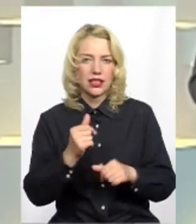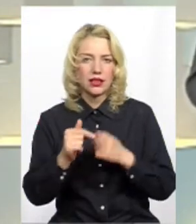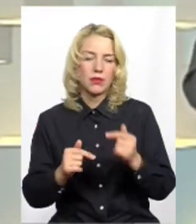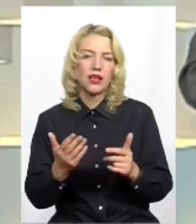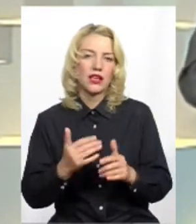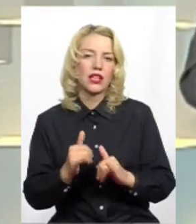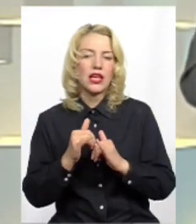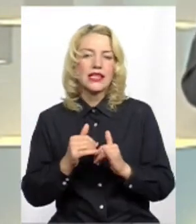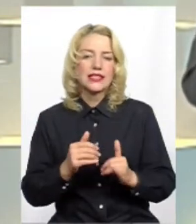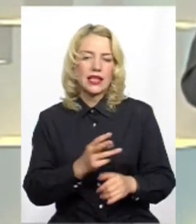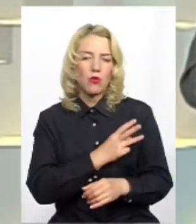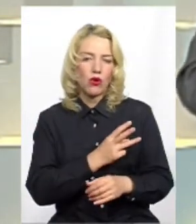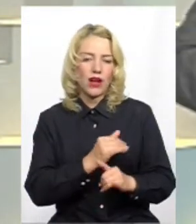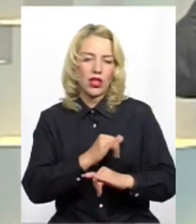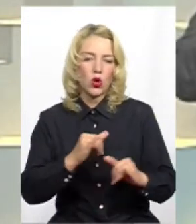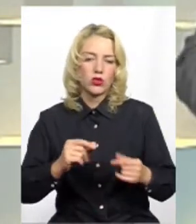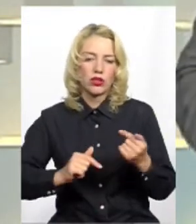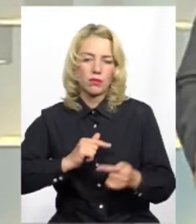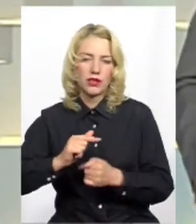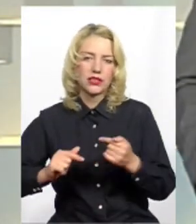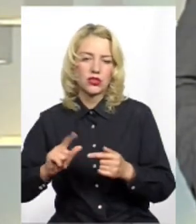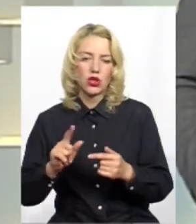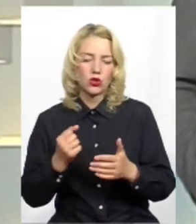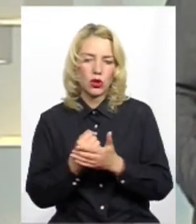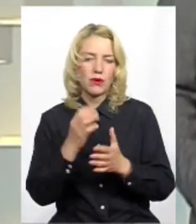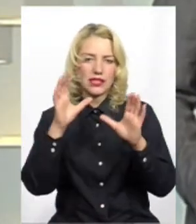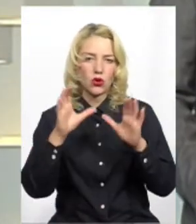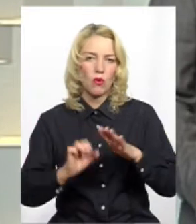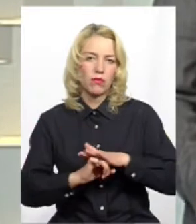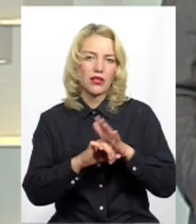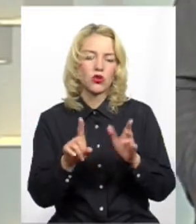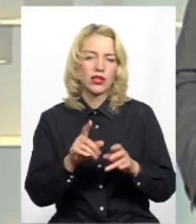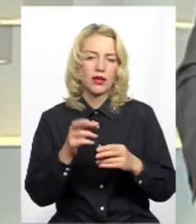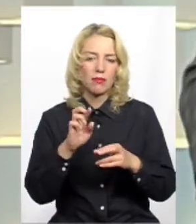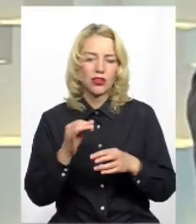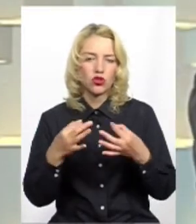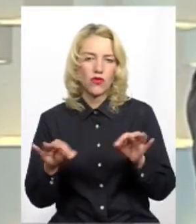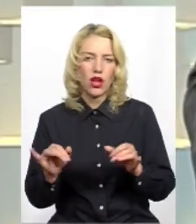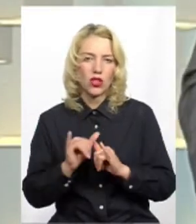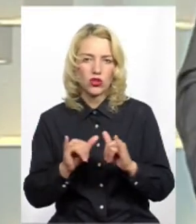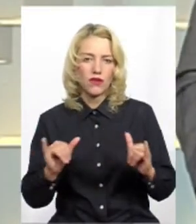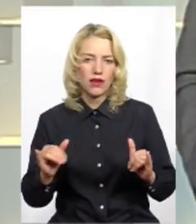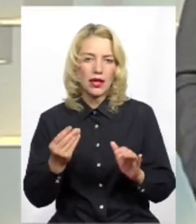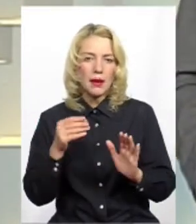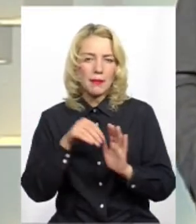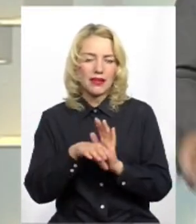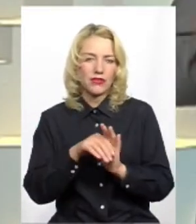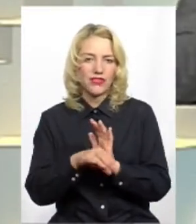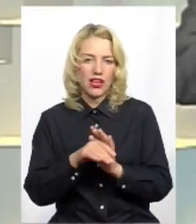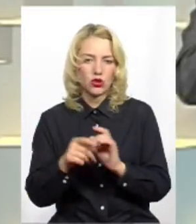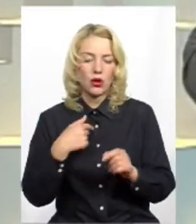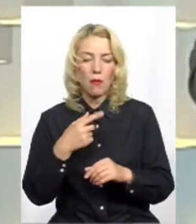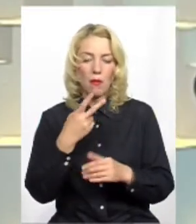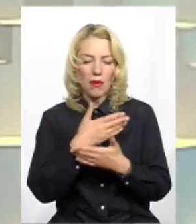розвиток бізнесу, які зробили податкову базу, яка б дозволяла б розвивати, в тому числі, в першу чергу, власному інвестору. Що конче важливо.